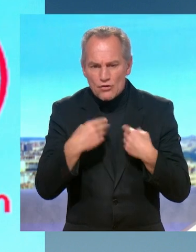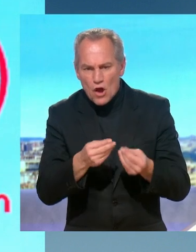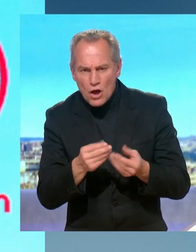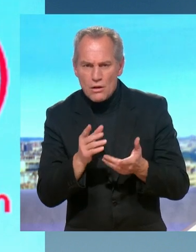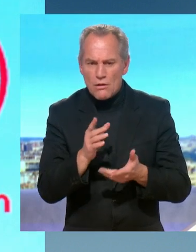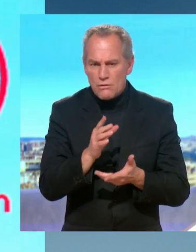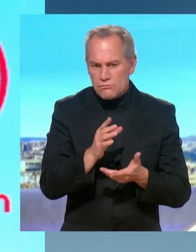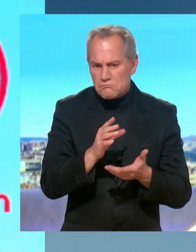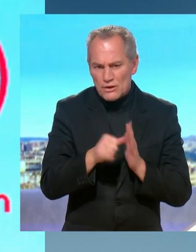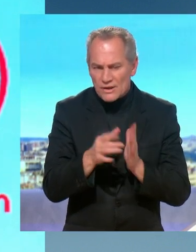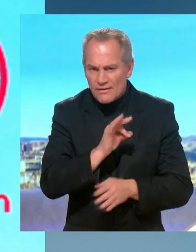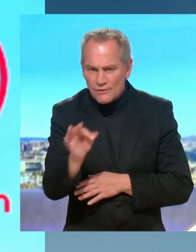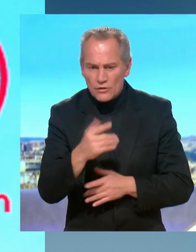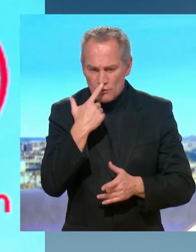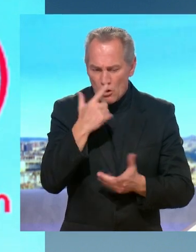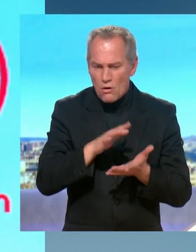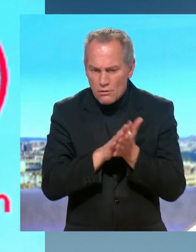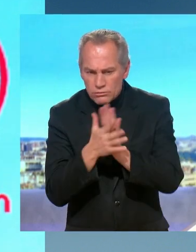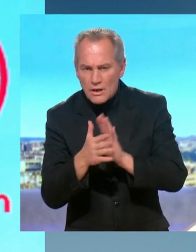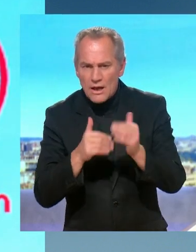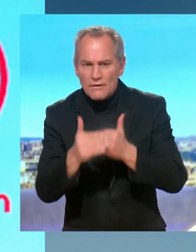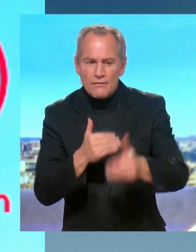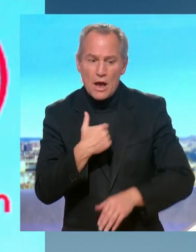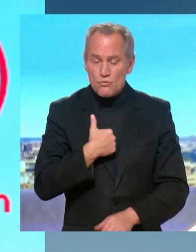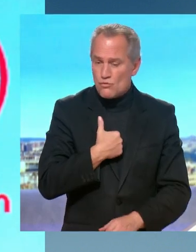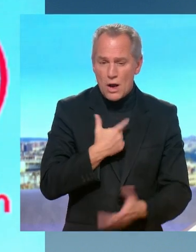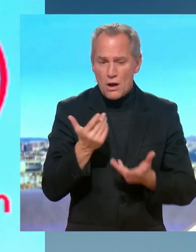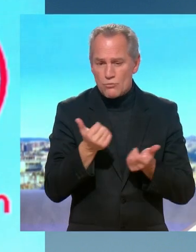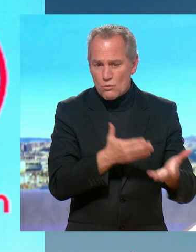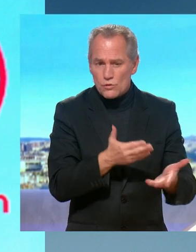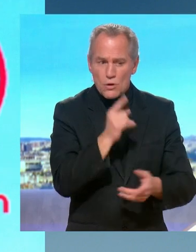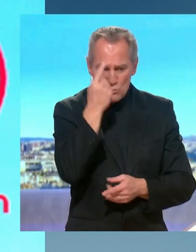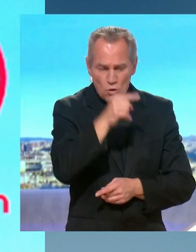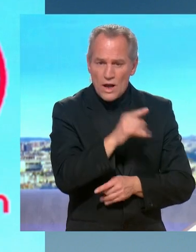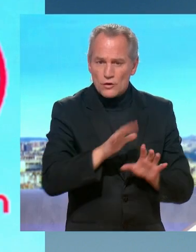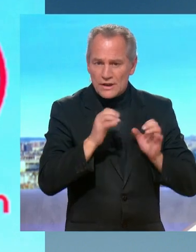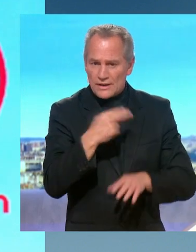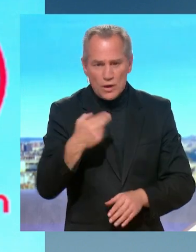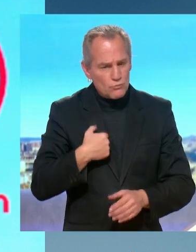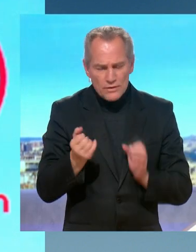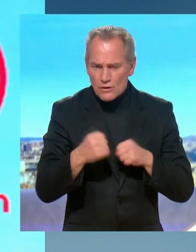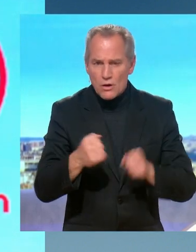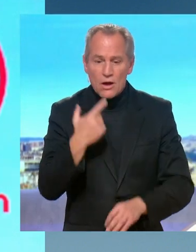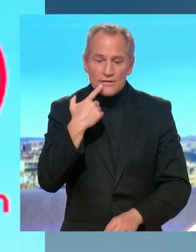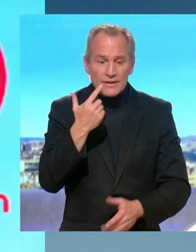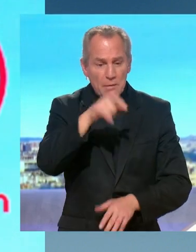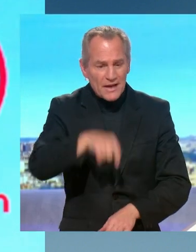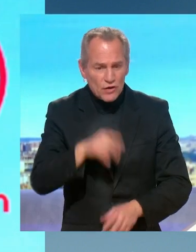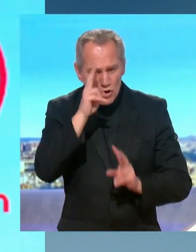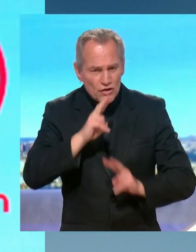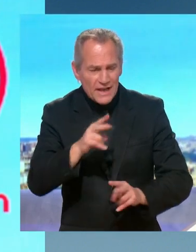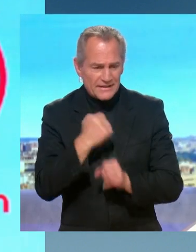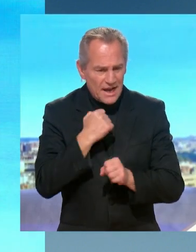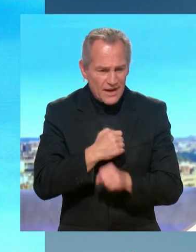améliorées. C'est ce qu'a proposé l'Assemblée nationale et je soutiendrai ces améliorations. Parce que nous, en gros, on veut régulariser les gens qui bossent, qui sont honnêtes,